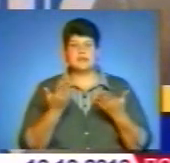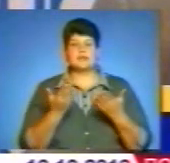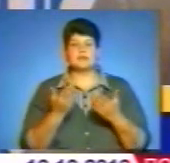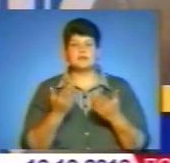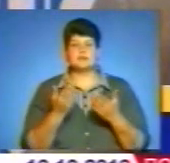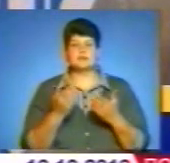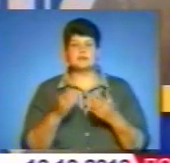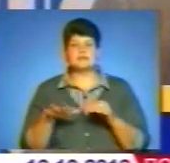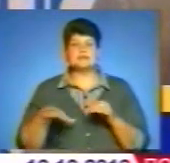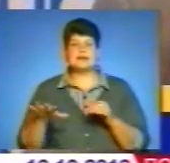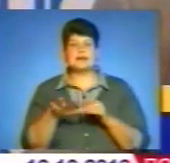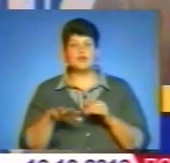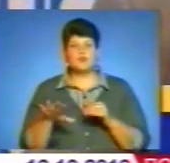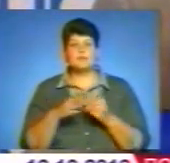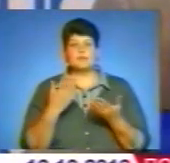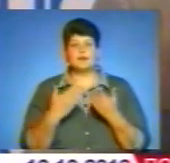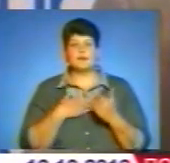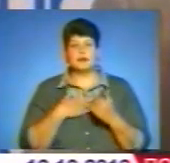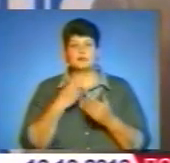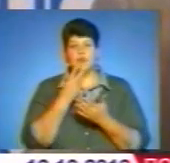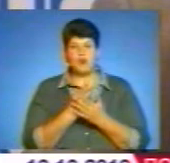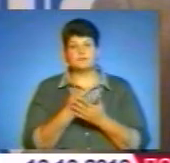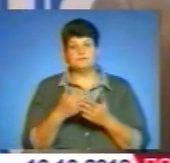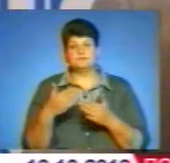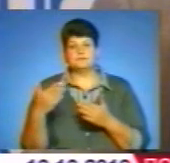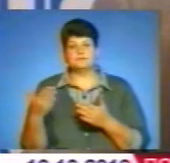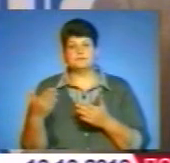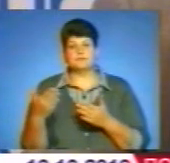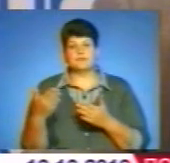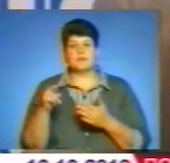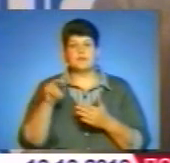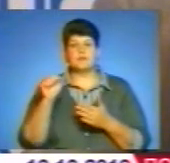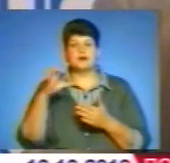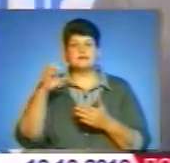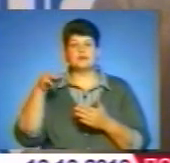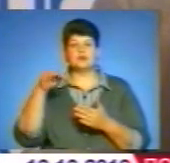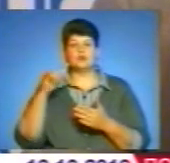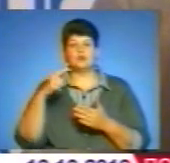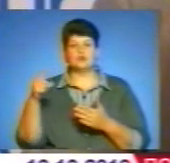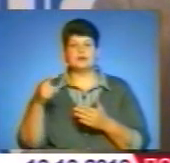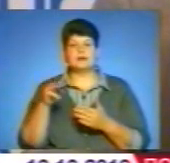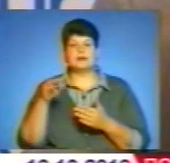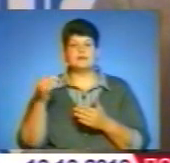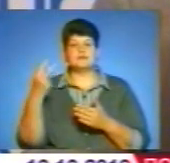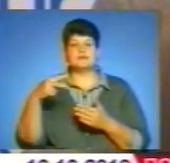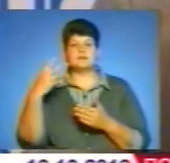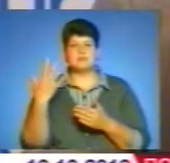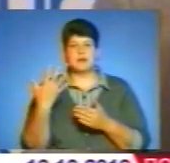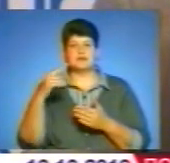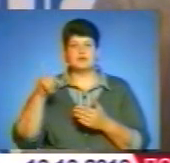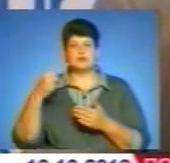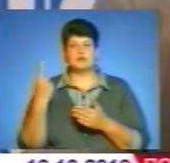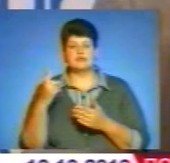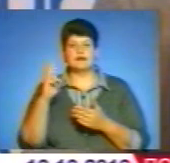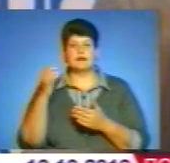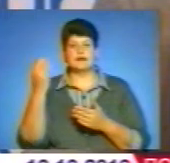методом інтерв'ю. Не знаю, наскільки вони однозначно будуть сприйняті середовищем, але на наш погляд